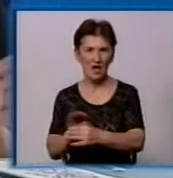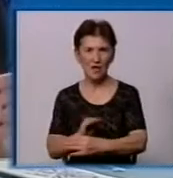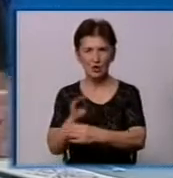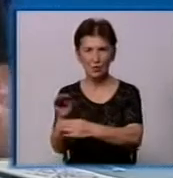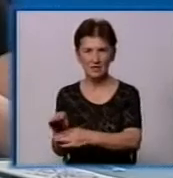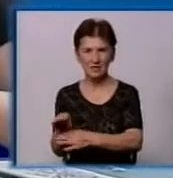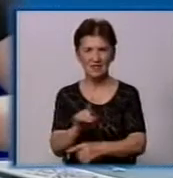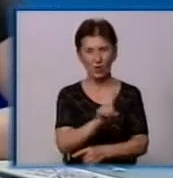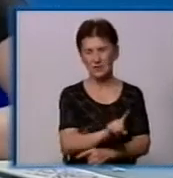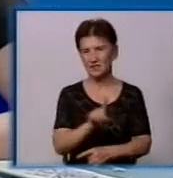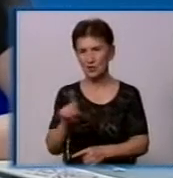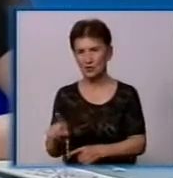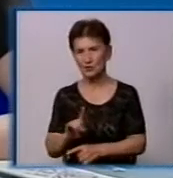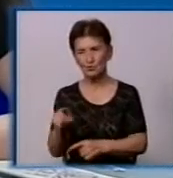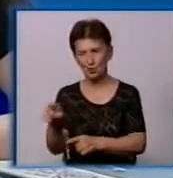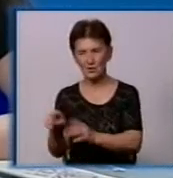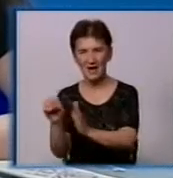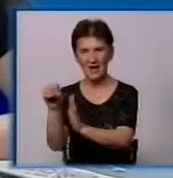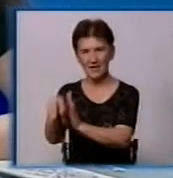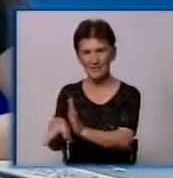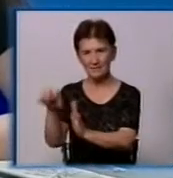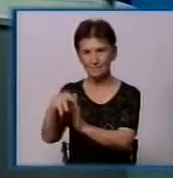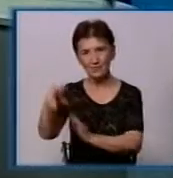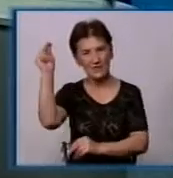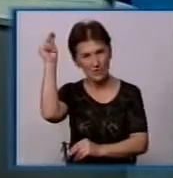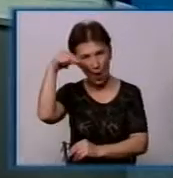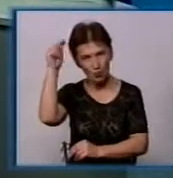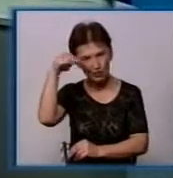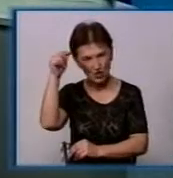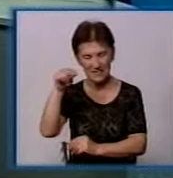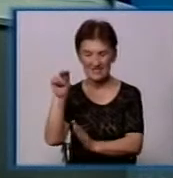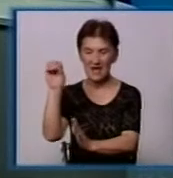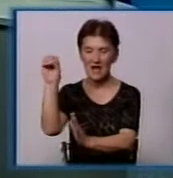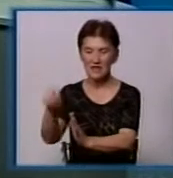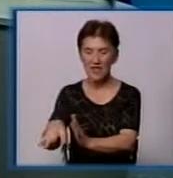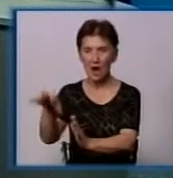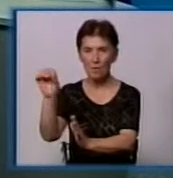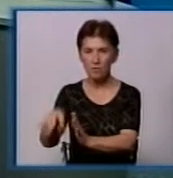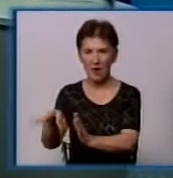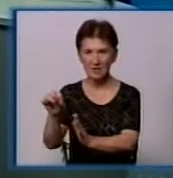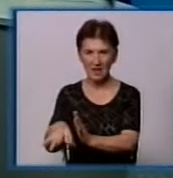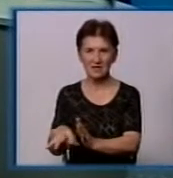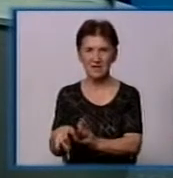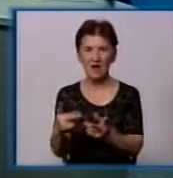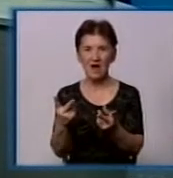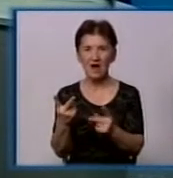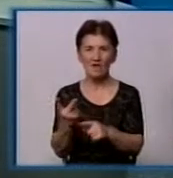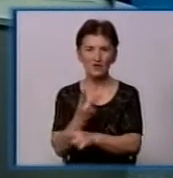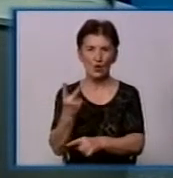1,1, щоб туди наполніть, будь ласка, навчитись наполняти непосередньо вторсирьом. І